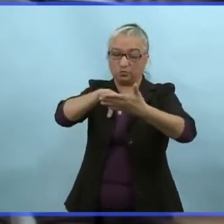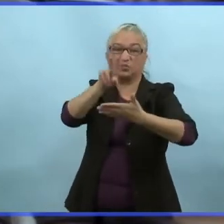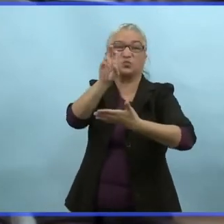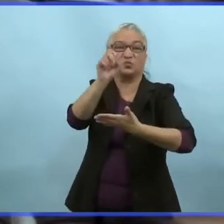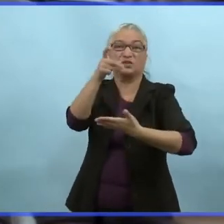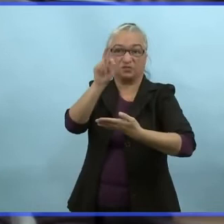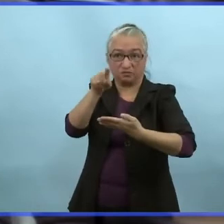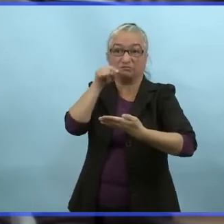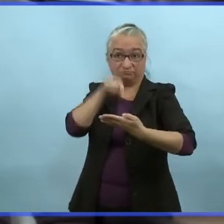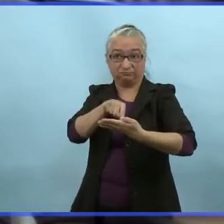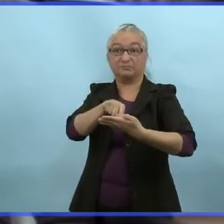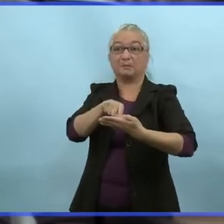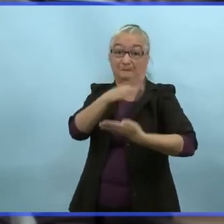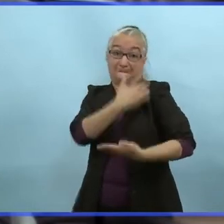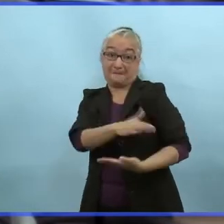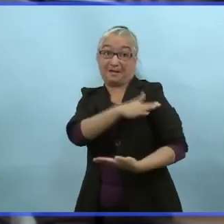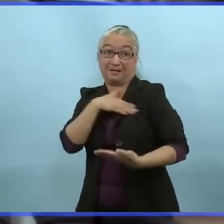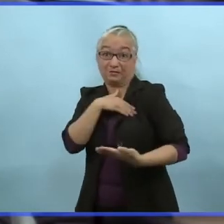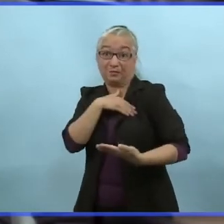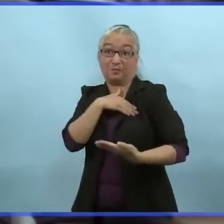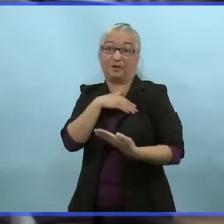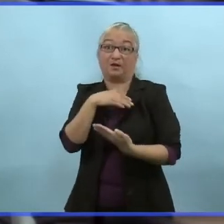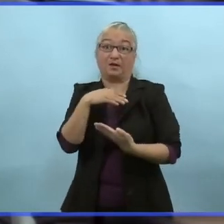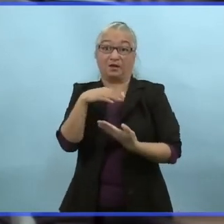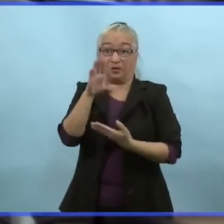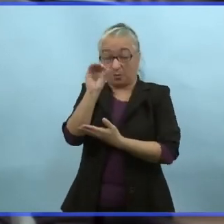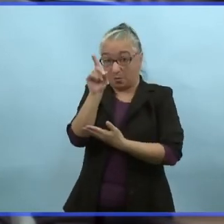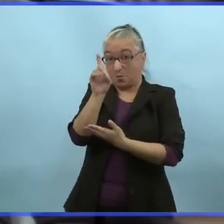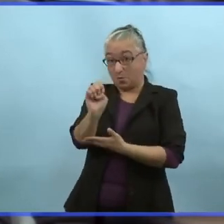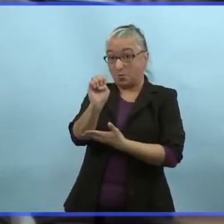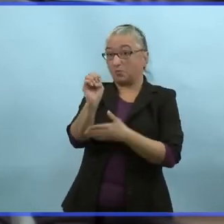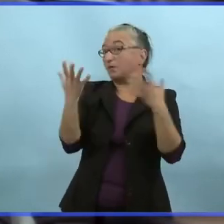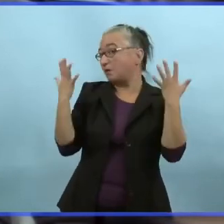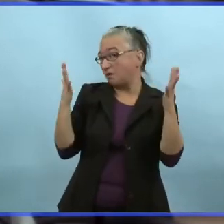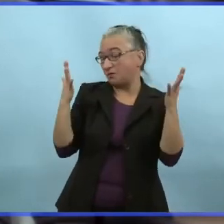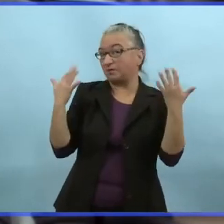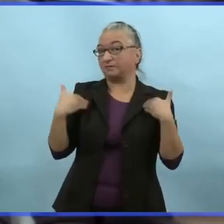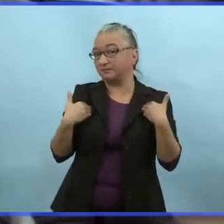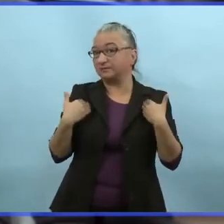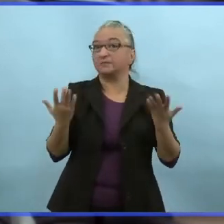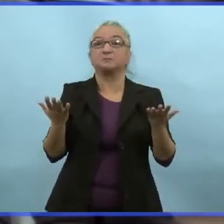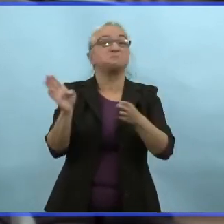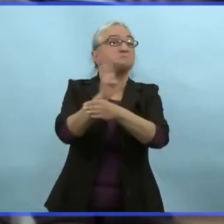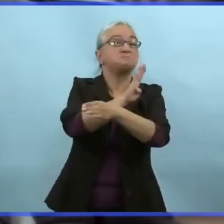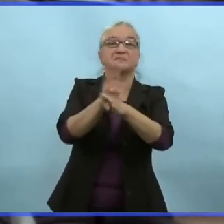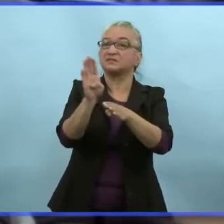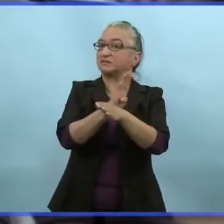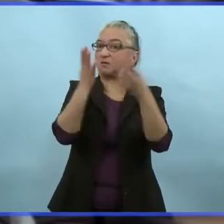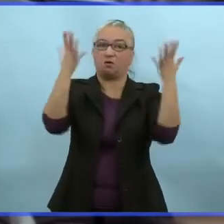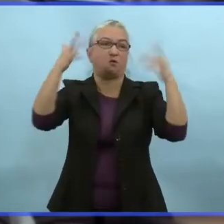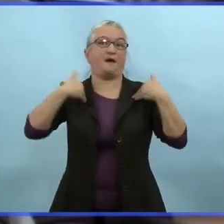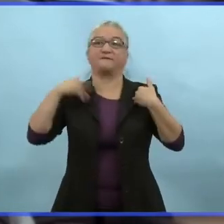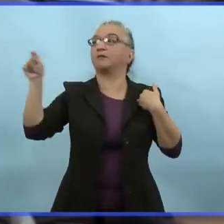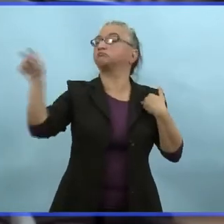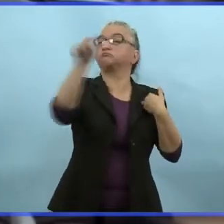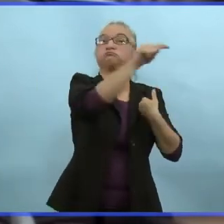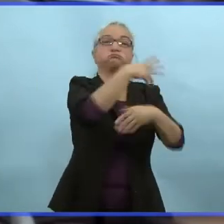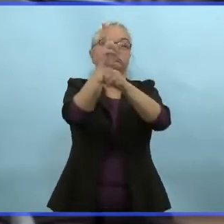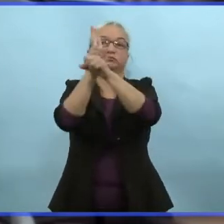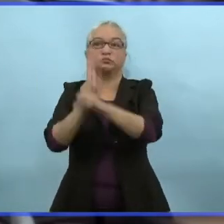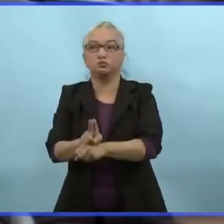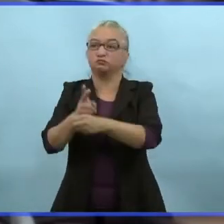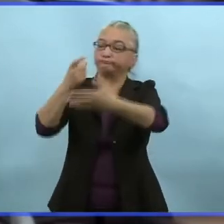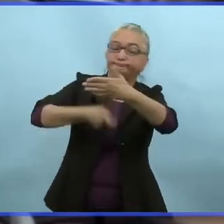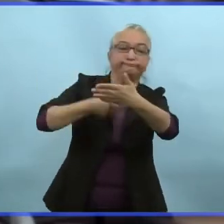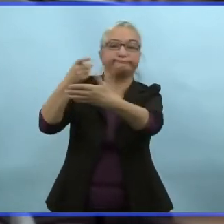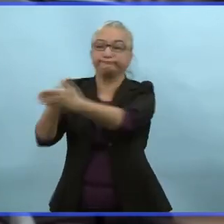que nous avons lisent les codes QR du Manitoba. Les gens connaissent ça, ça fait maintenant des mois qu'on les utilise. Les entreprises sont